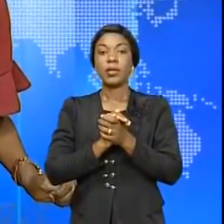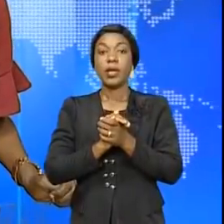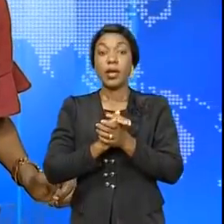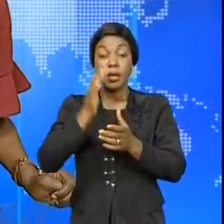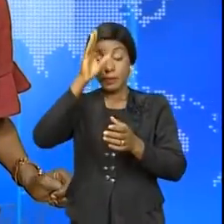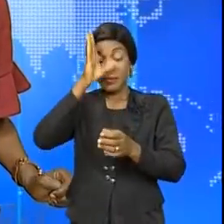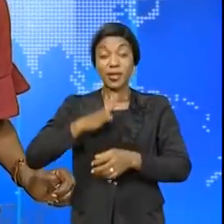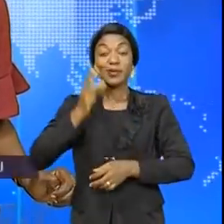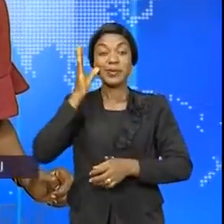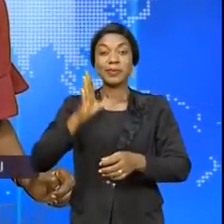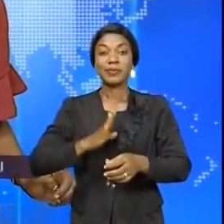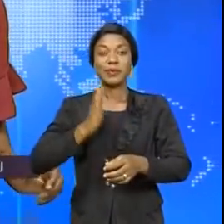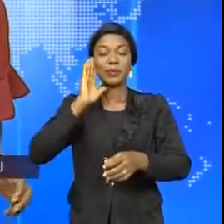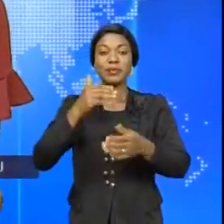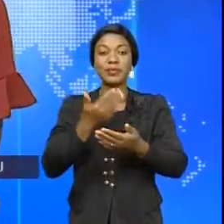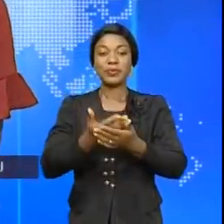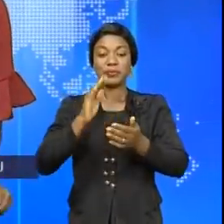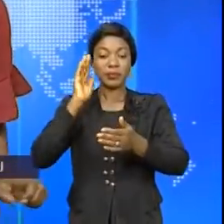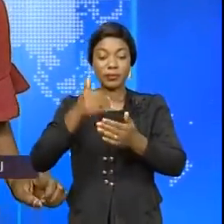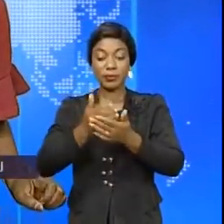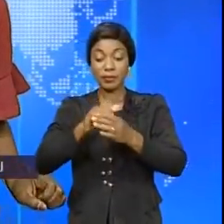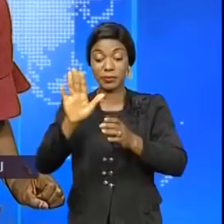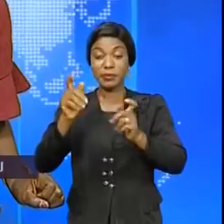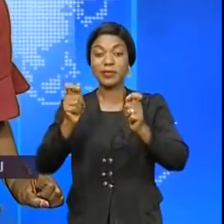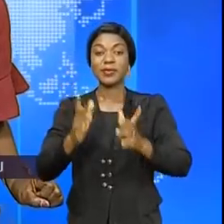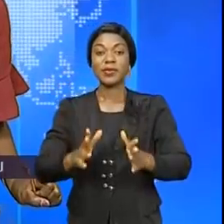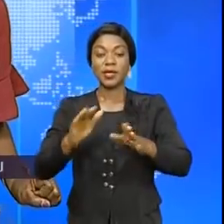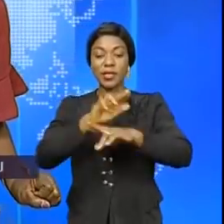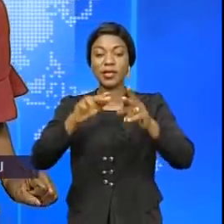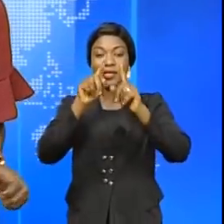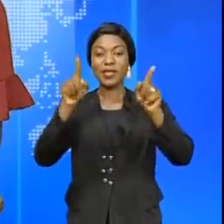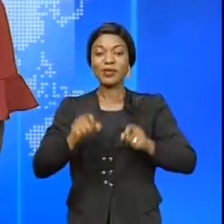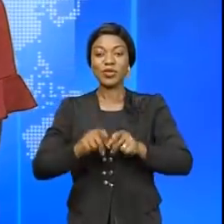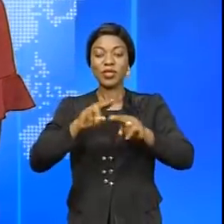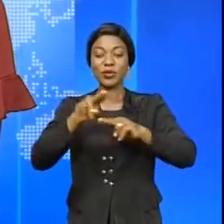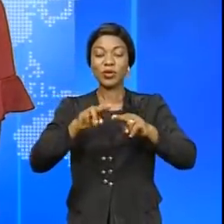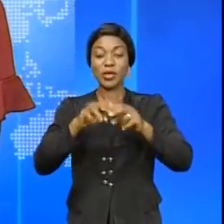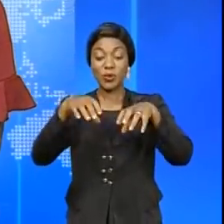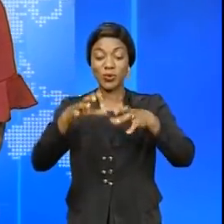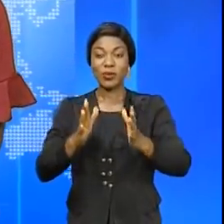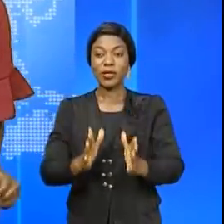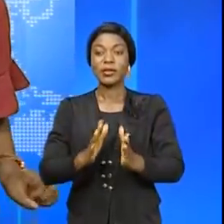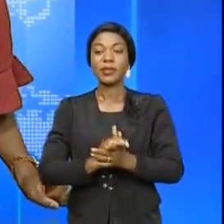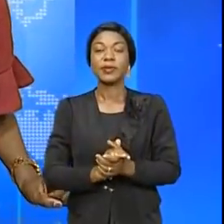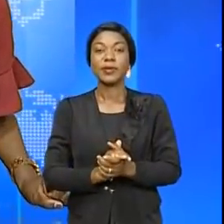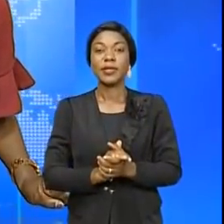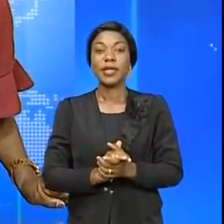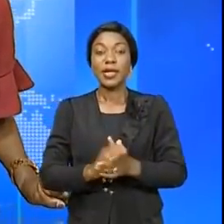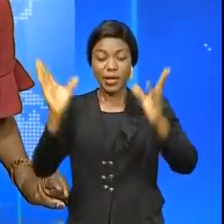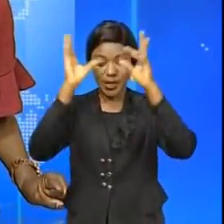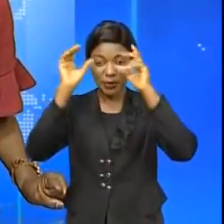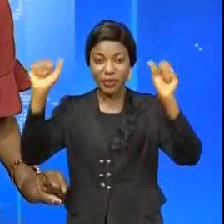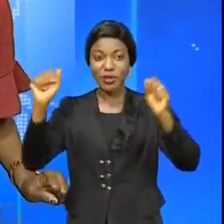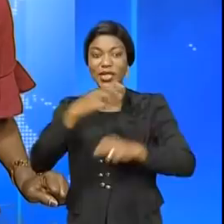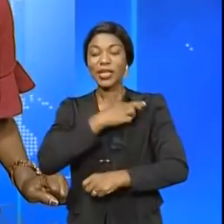Mesdames, Messieurs, bonsoir, bienvenue dans ce journal sur la radio-télévision nationale congolaise. Le président